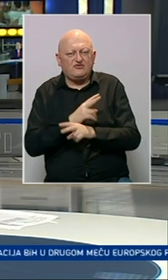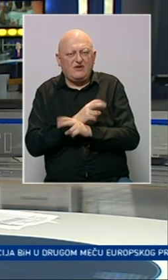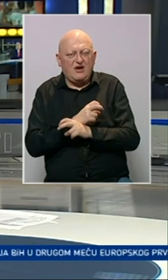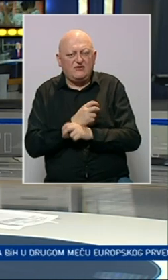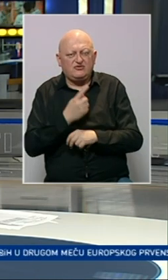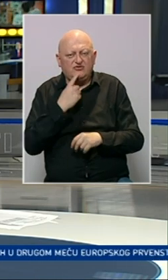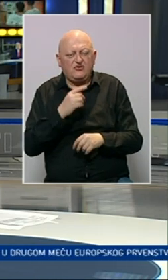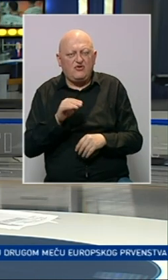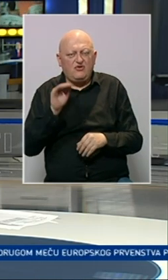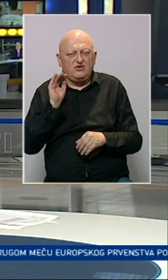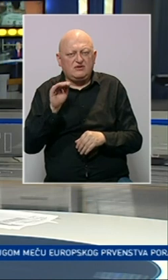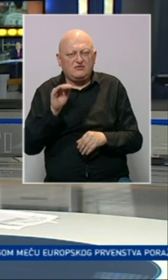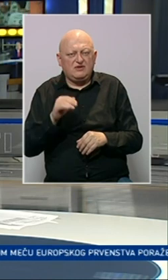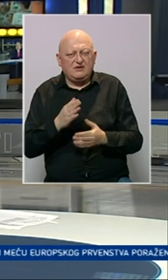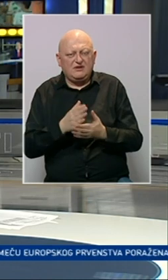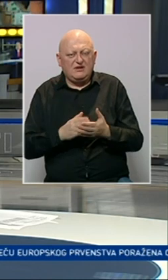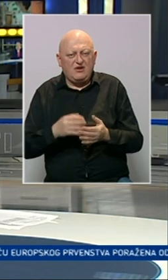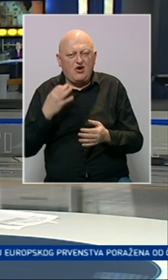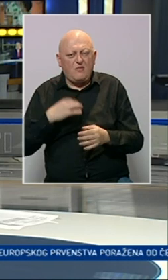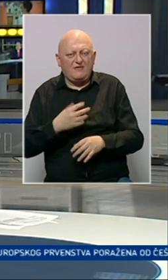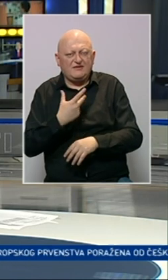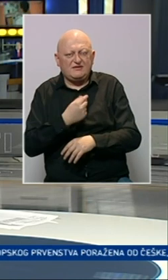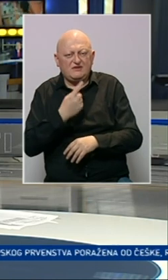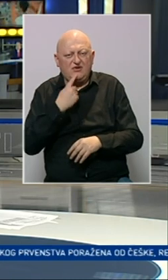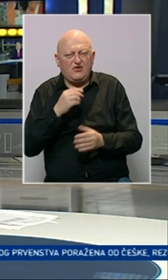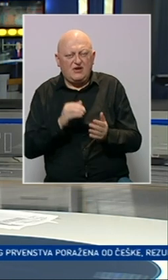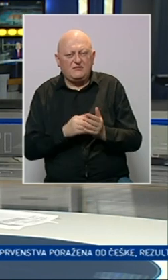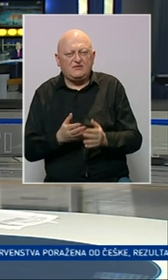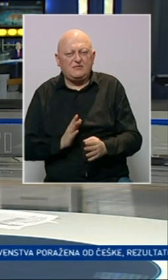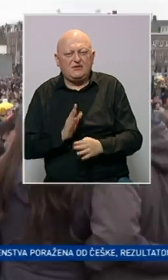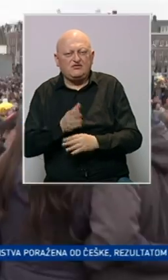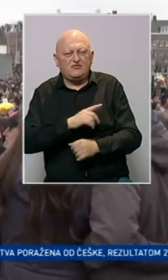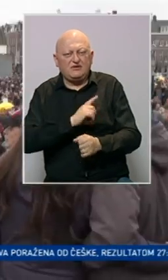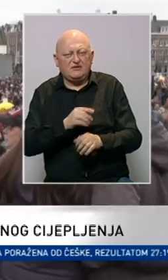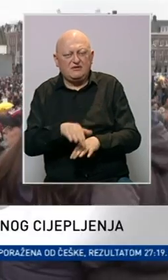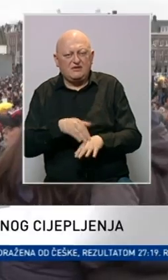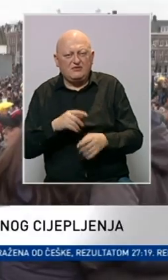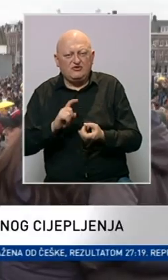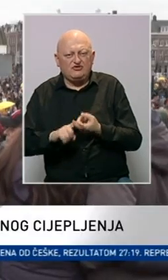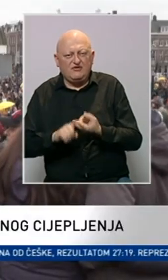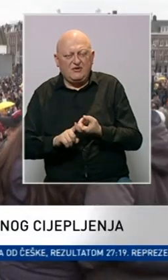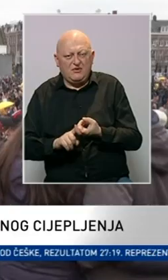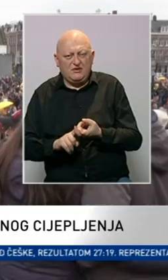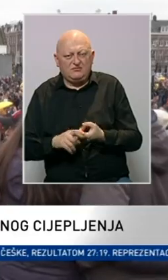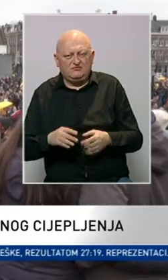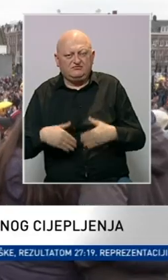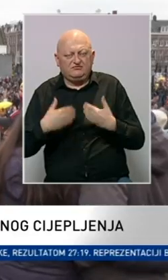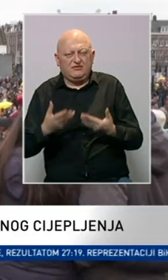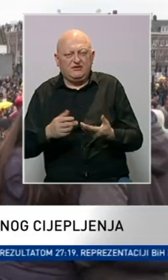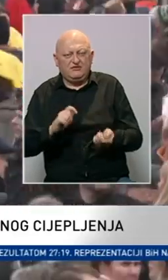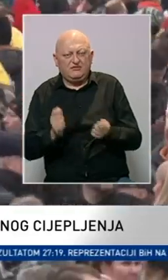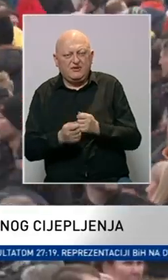Francuskoj i Austriji koja je saopštila detalje obavezne vakcinacije koja bi trebala stupiti na snagu početkom februara.